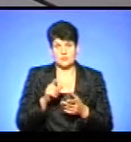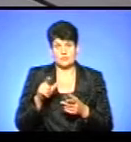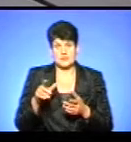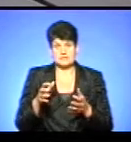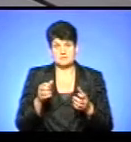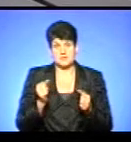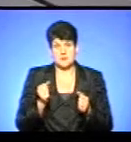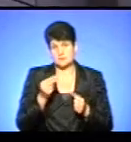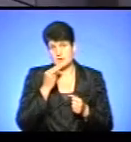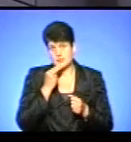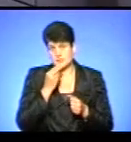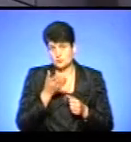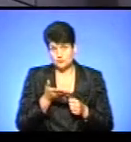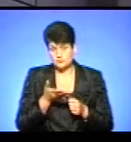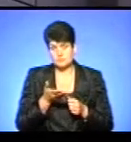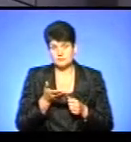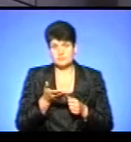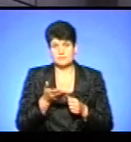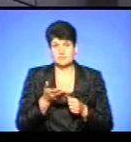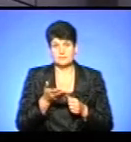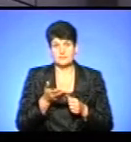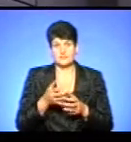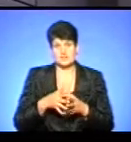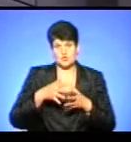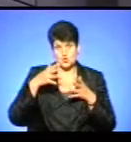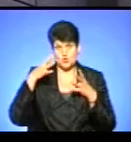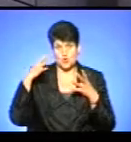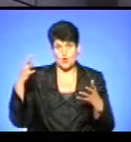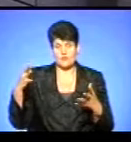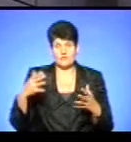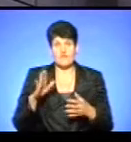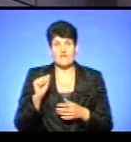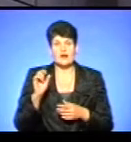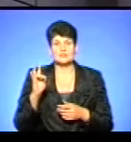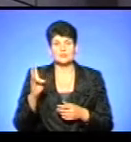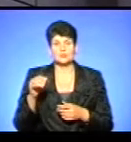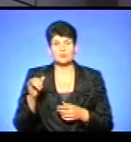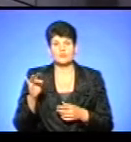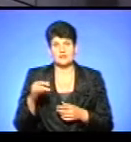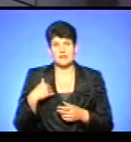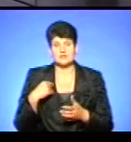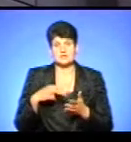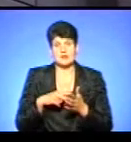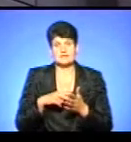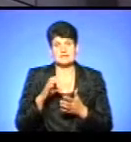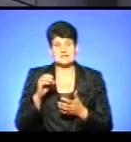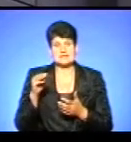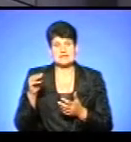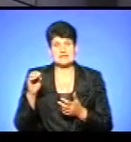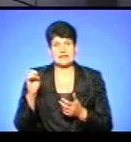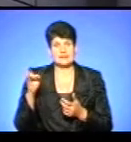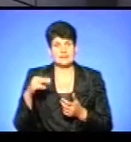потенційну закуску, так що вони здорові такі. Я в Анкурі фотографувався коло такого стенду, там ніби показано